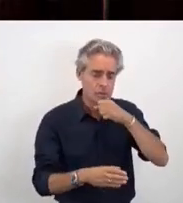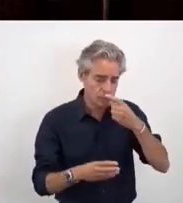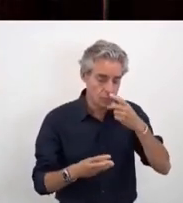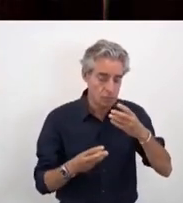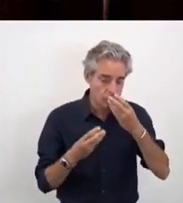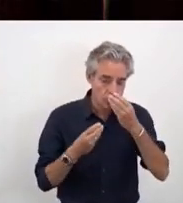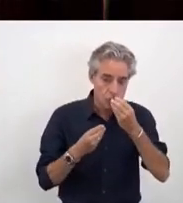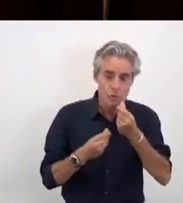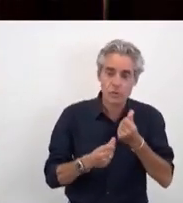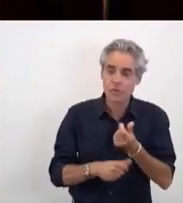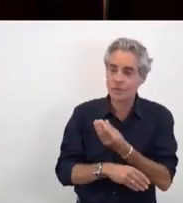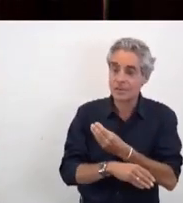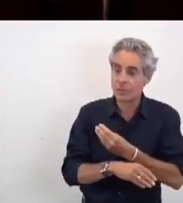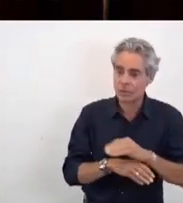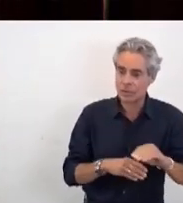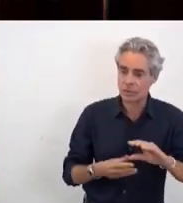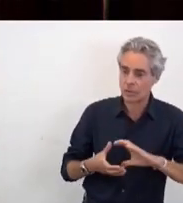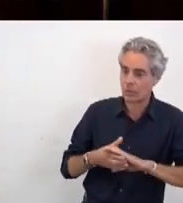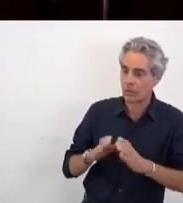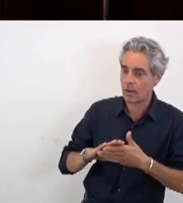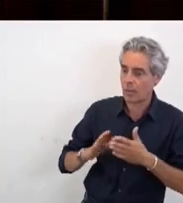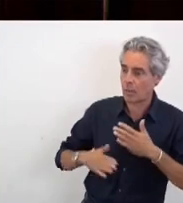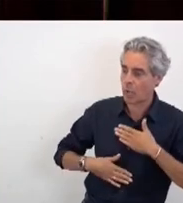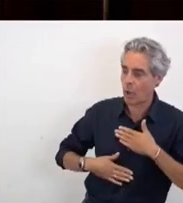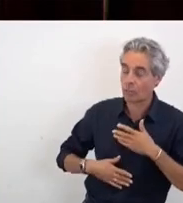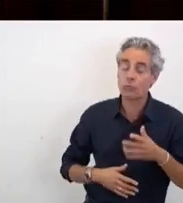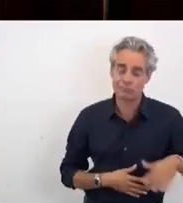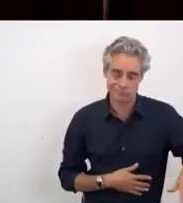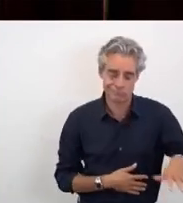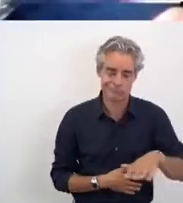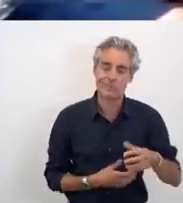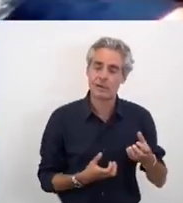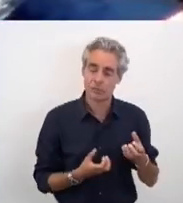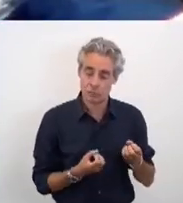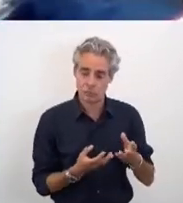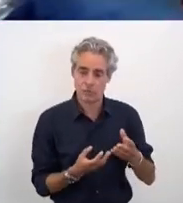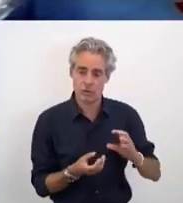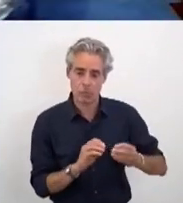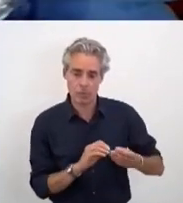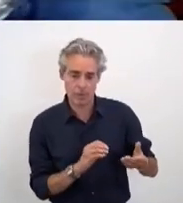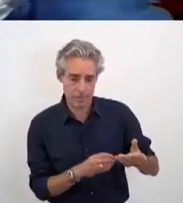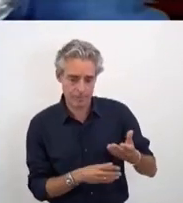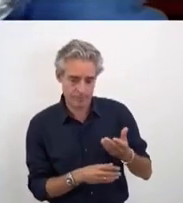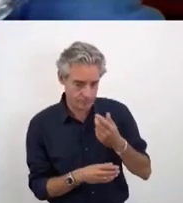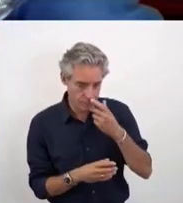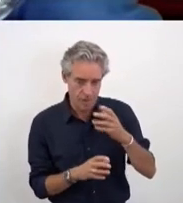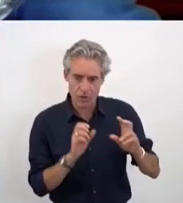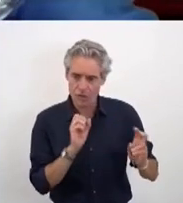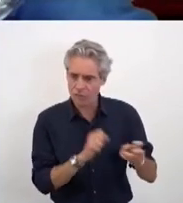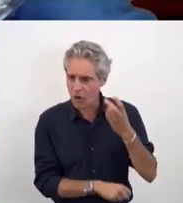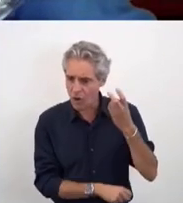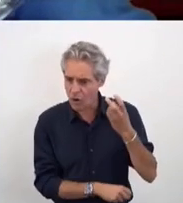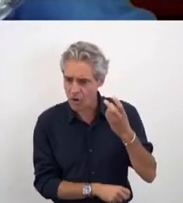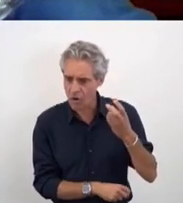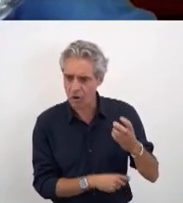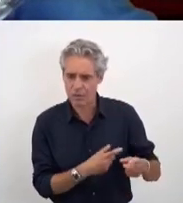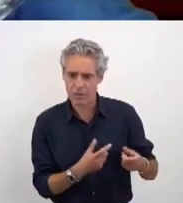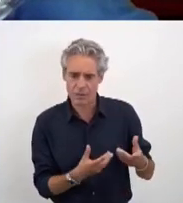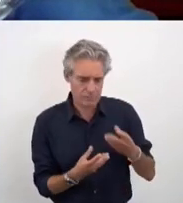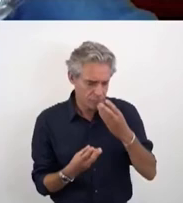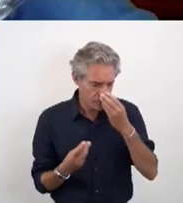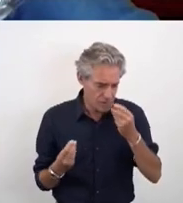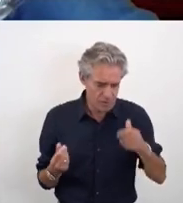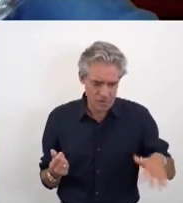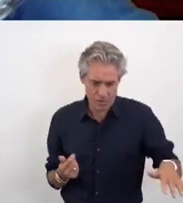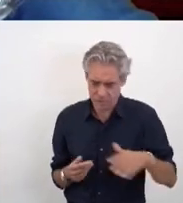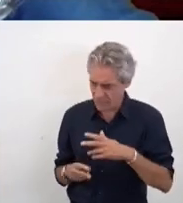'insécurité. On sait tous que les seniors sont particulièrement concernés par les questions de cambriolage et se sentent et